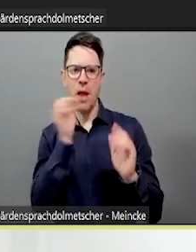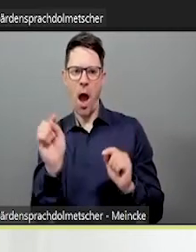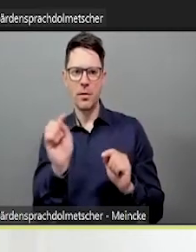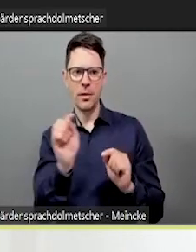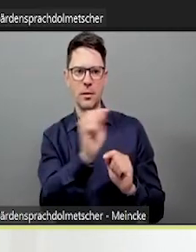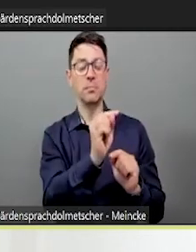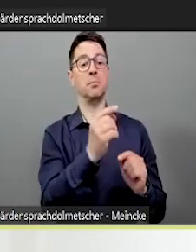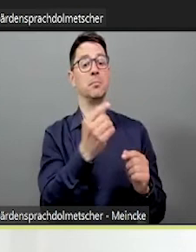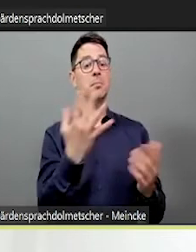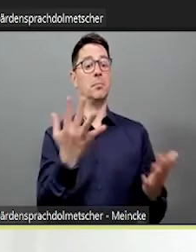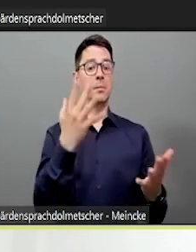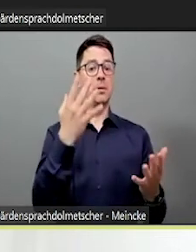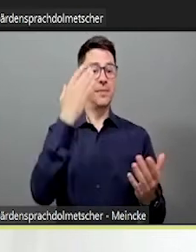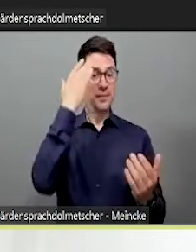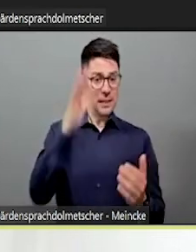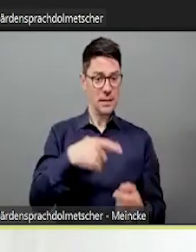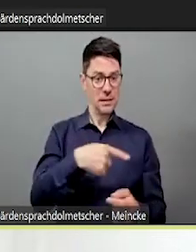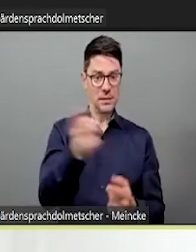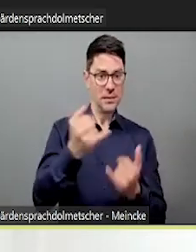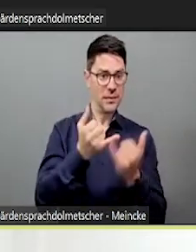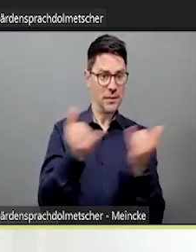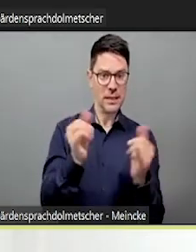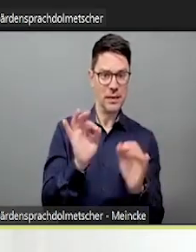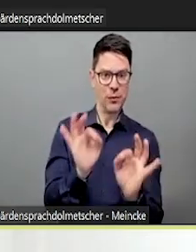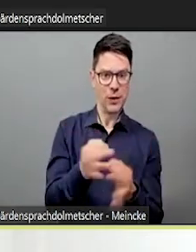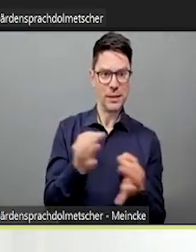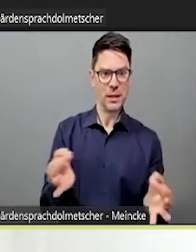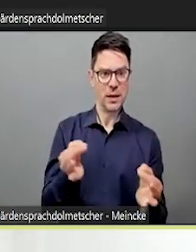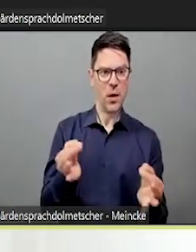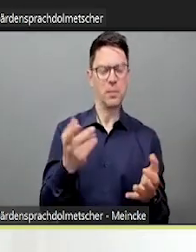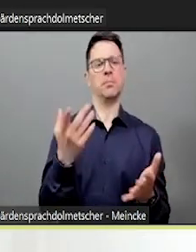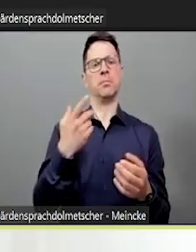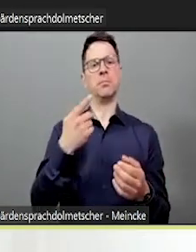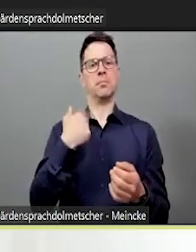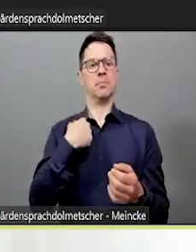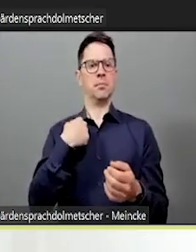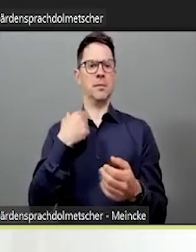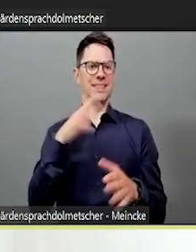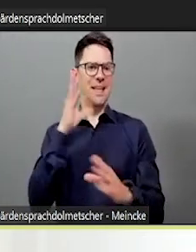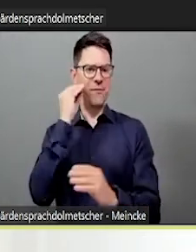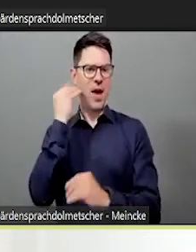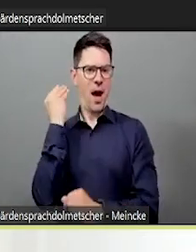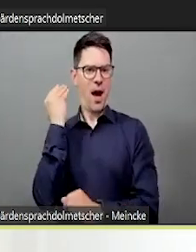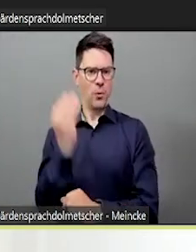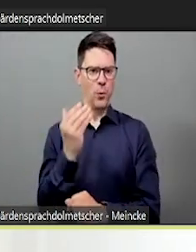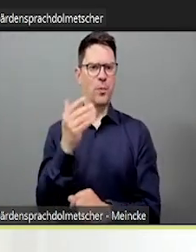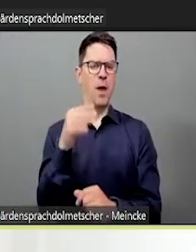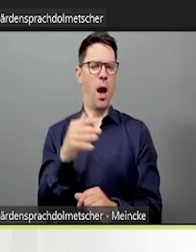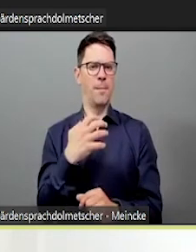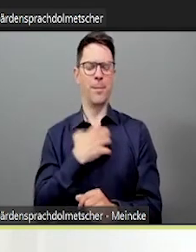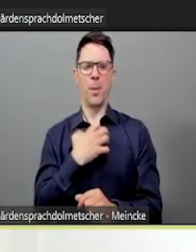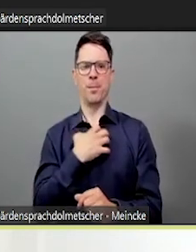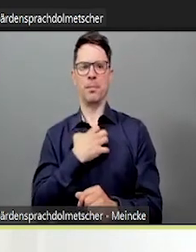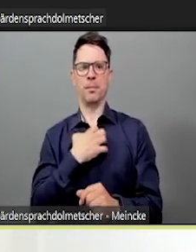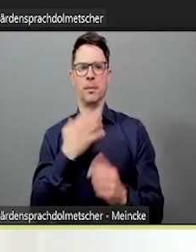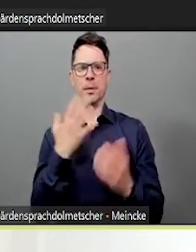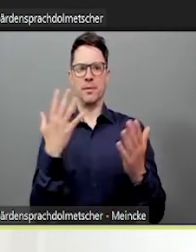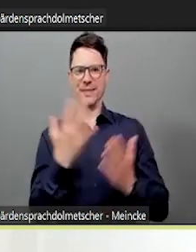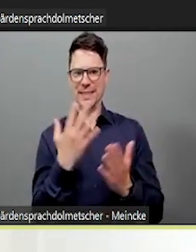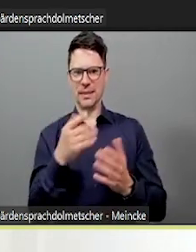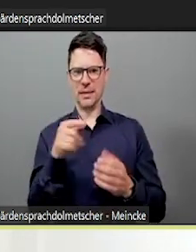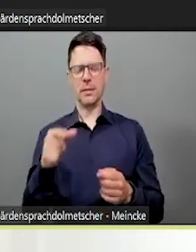wird halt nach wie vor nicht gern gesprochen. Das heißt, es gibt da immer noch viele Tabus unter diesen Heterogenitätsdimensionen.